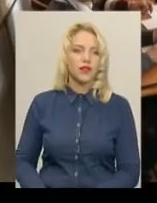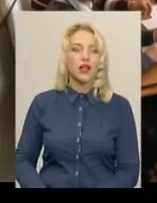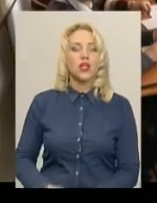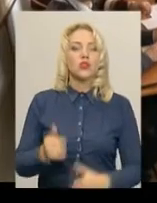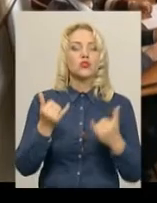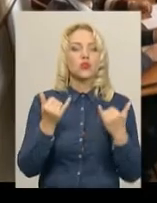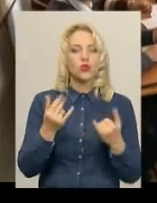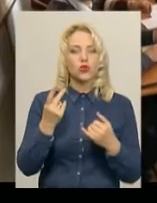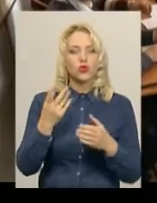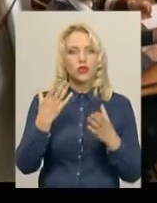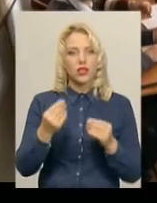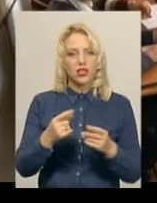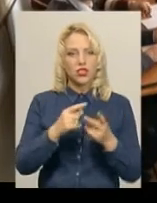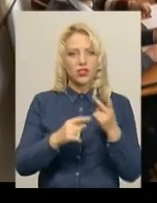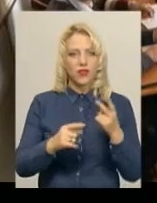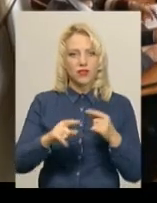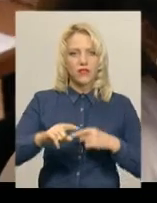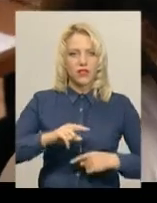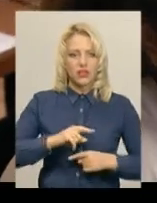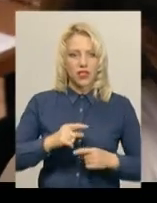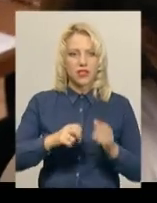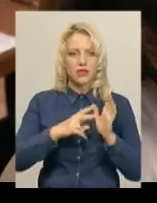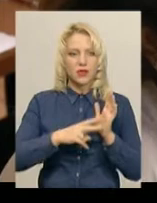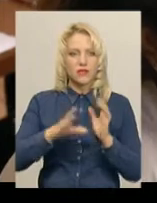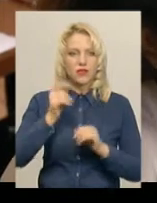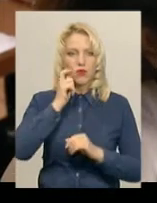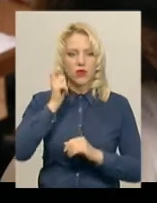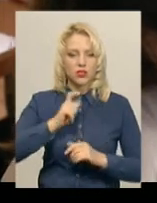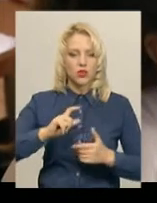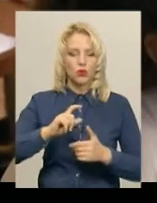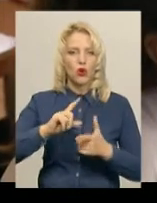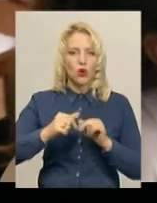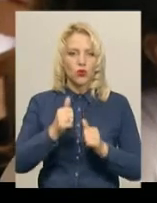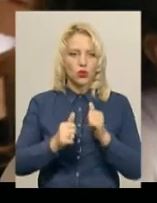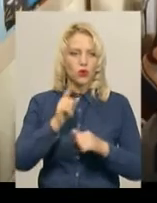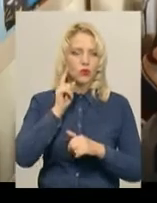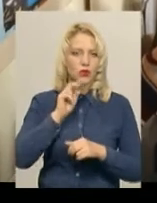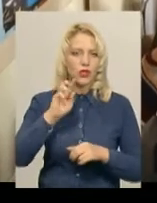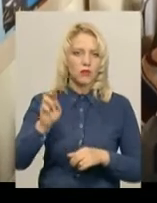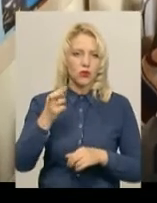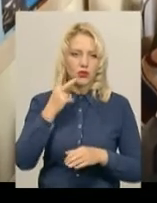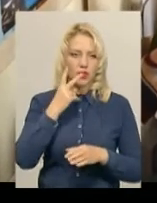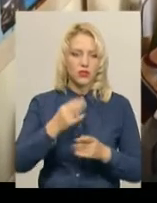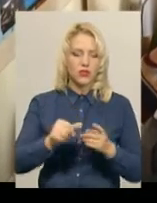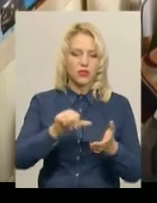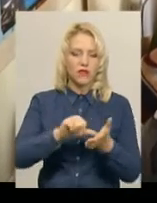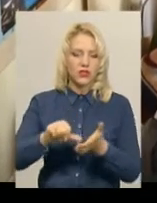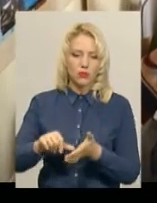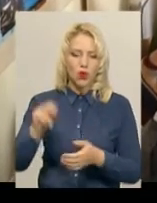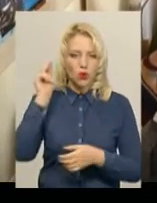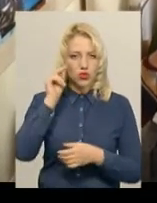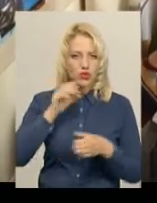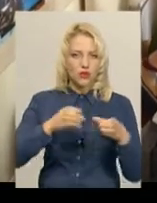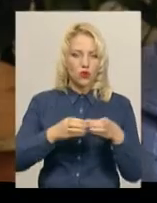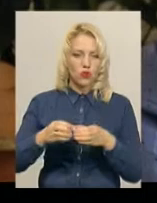Сьогодні – другий день чвертьфіналу 17-го всеукраїнського турніру юних біологів. Дивлячись та оцінюючи виступи учнівських команд,